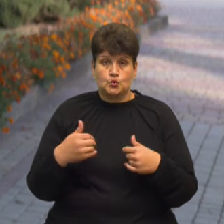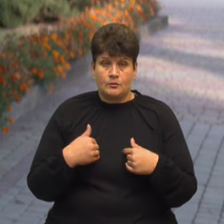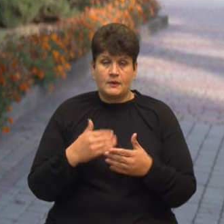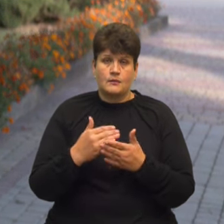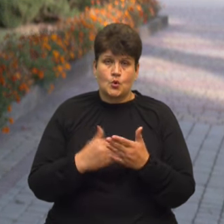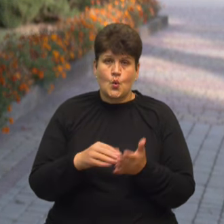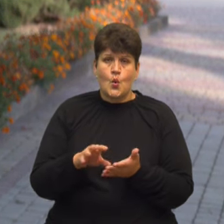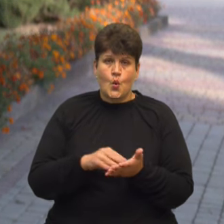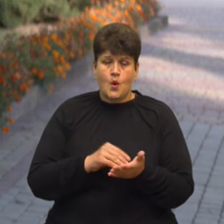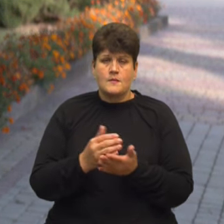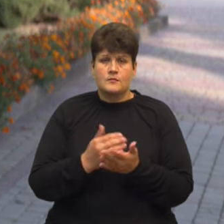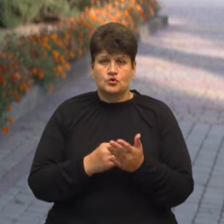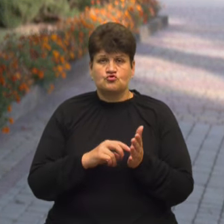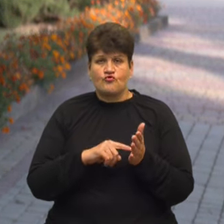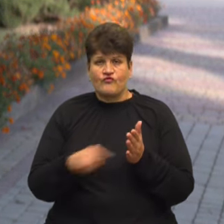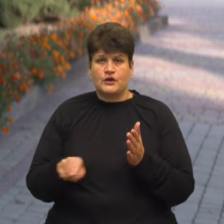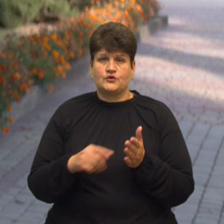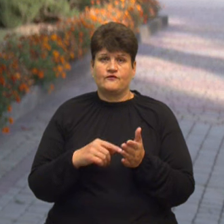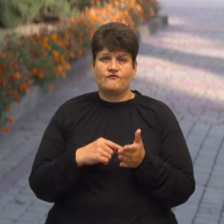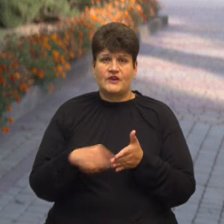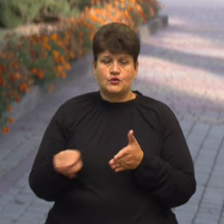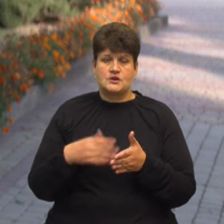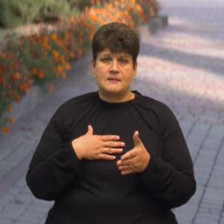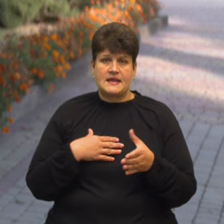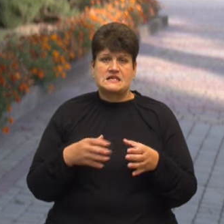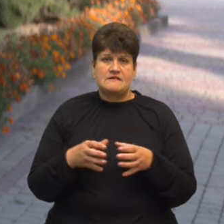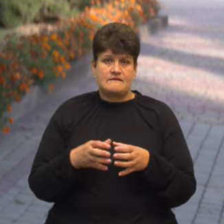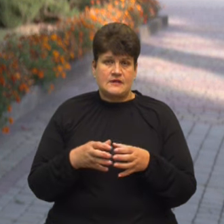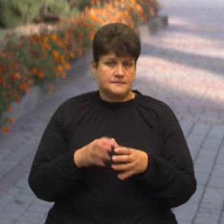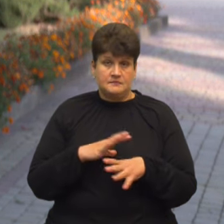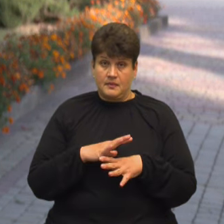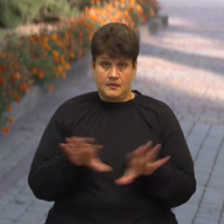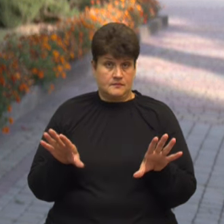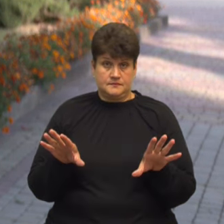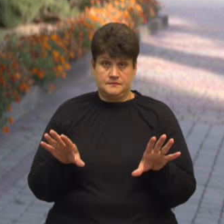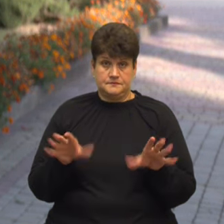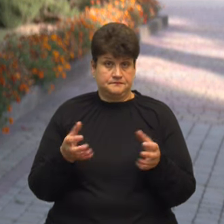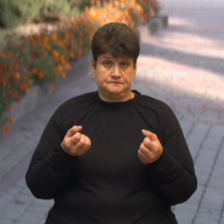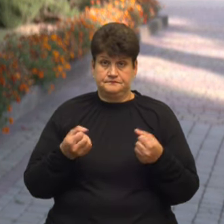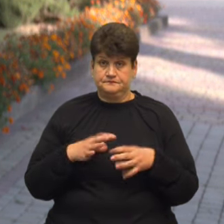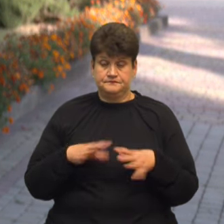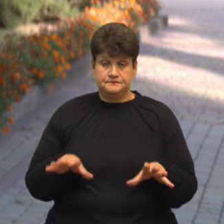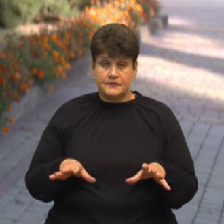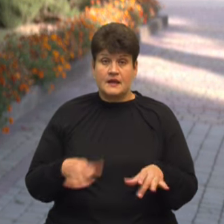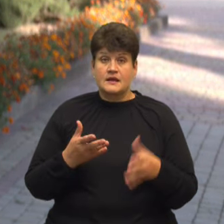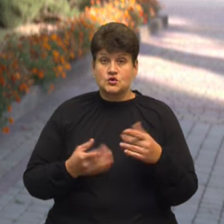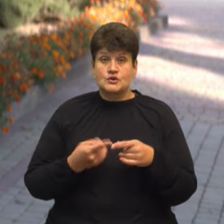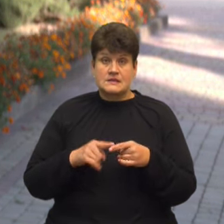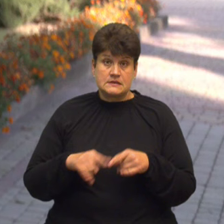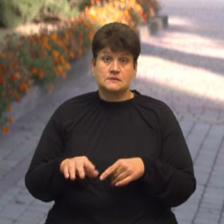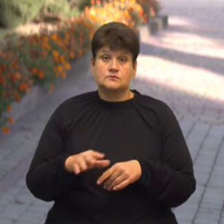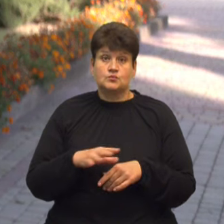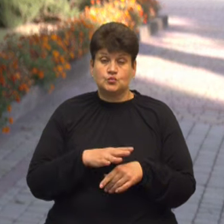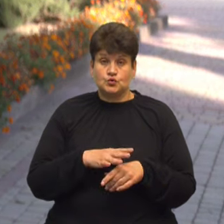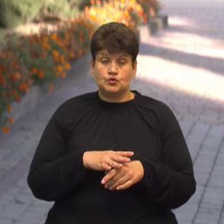копій протоколів щодо виключення мене з фракції не поступало Окрім того, якщо це все-таки відбулося, то